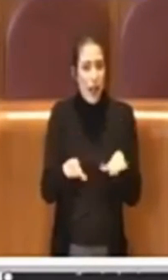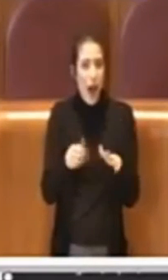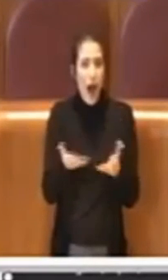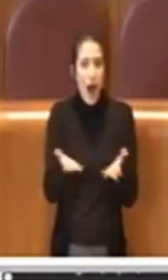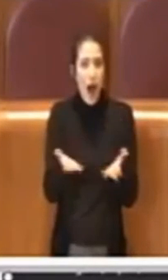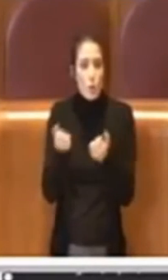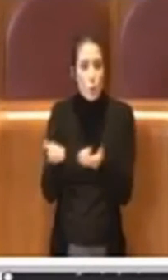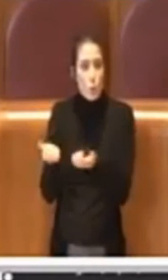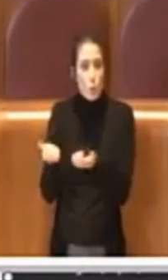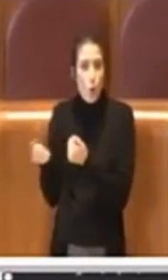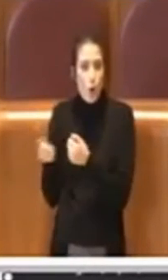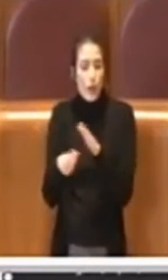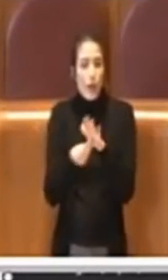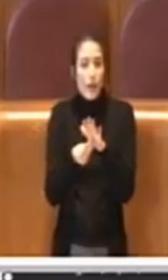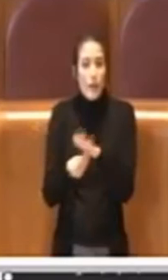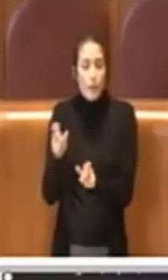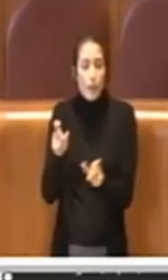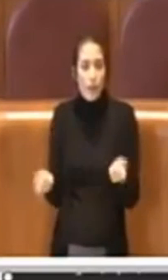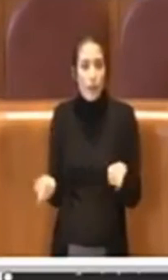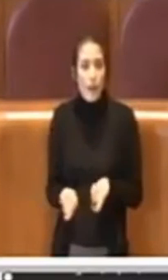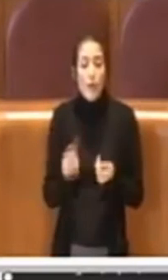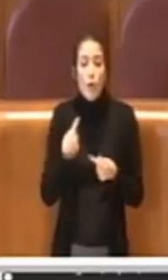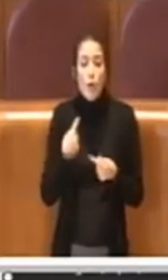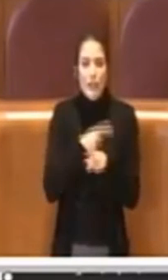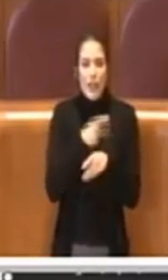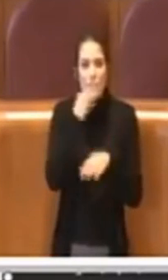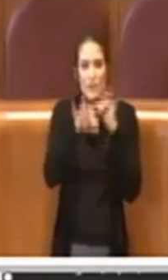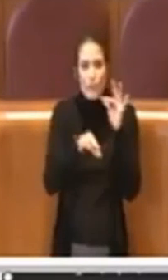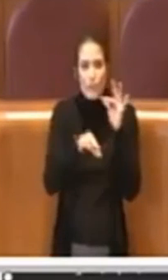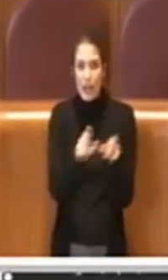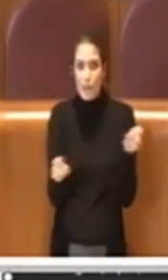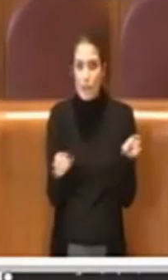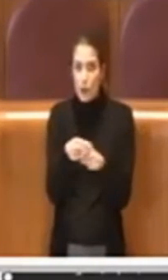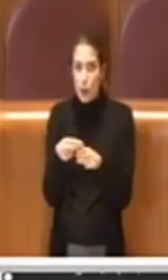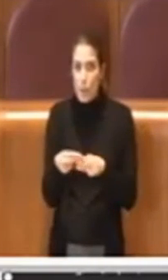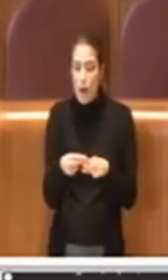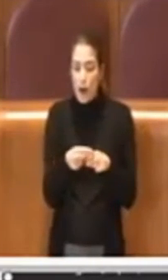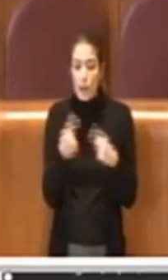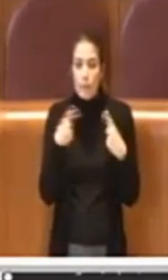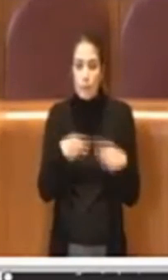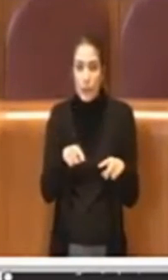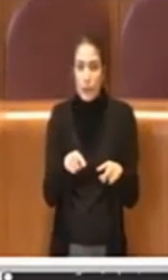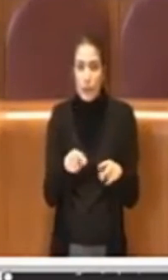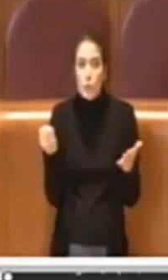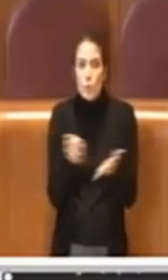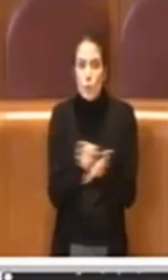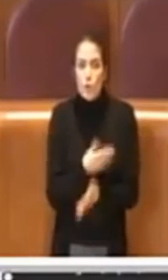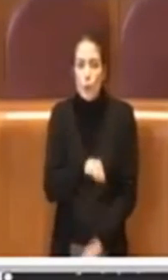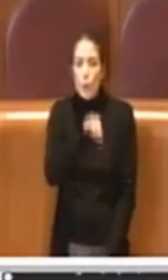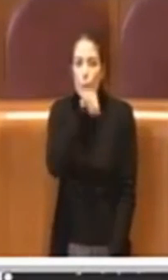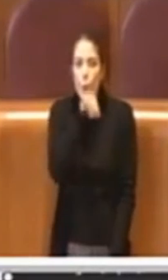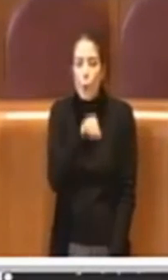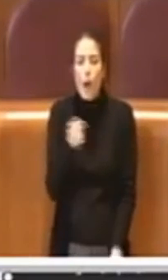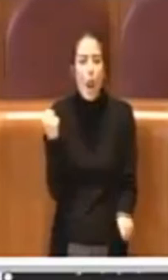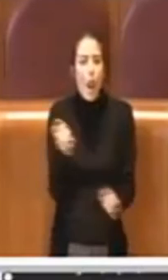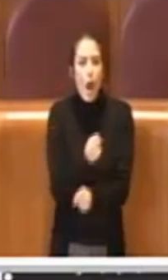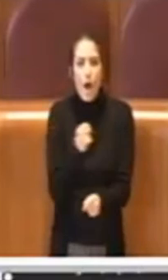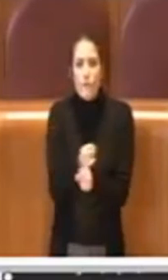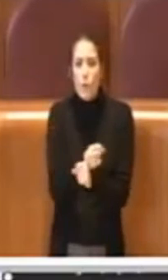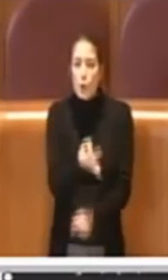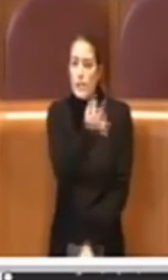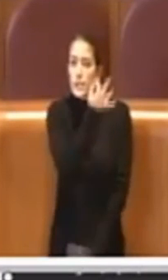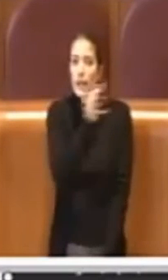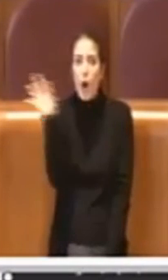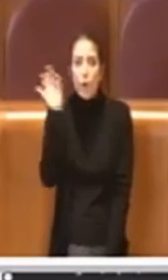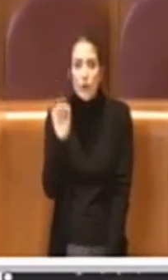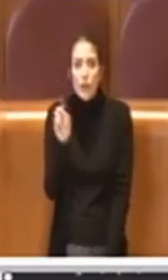poi dovremmo spiegare ai romani è che questa operazione è stata possibile, grazie al lavoro straordinario che